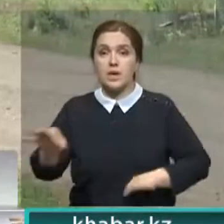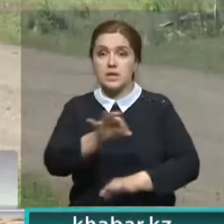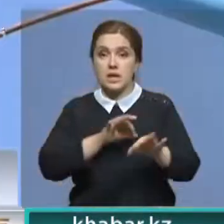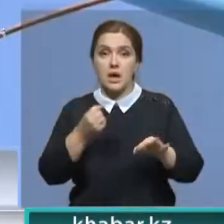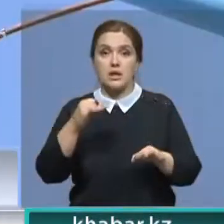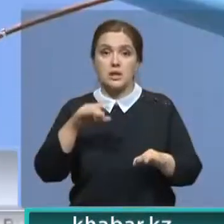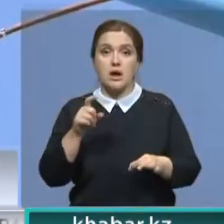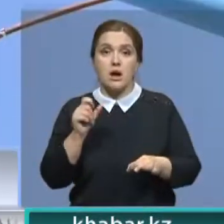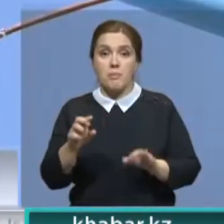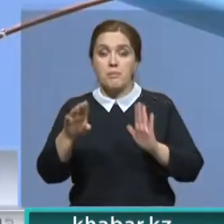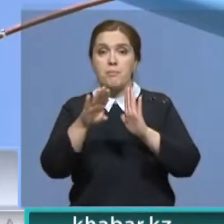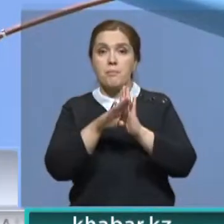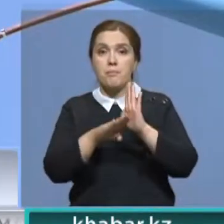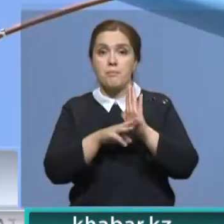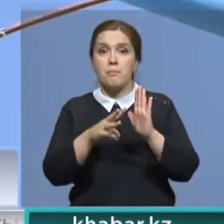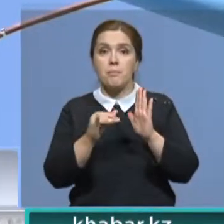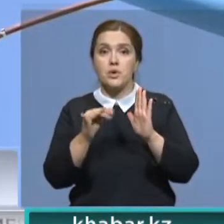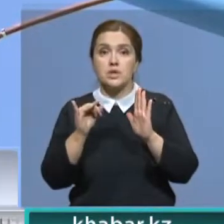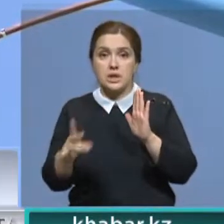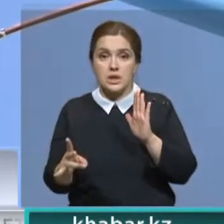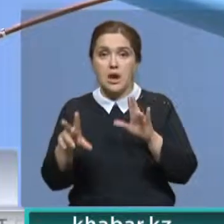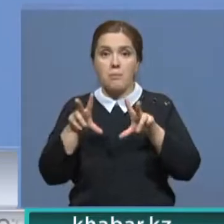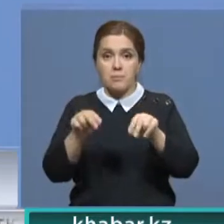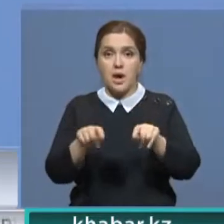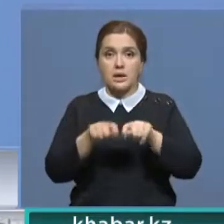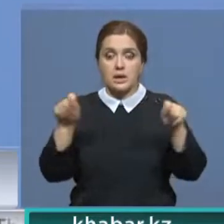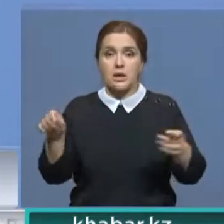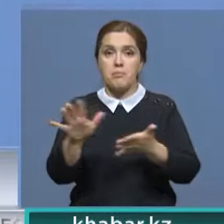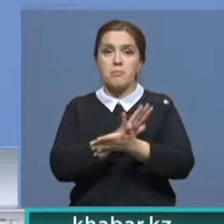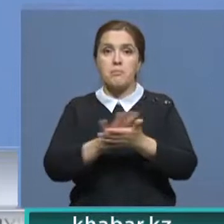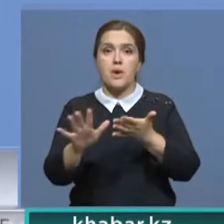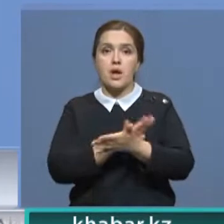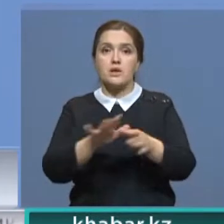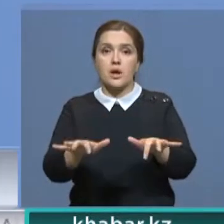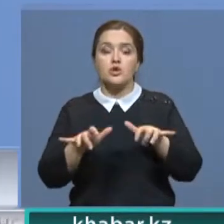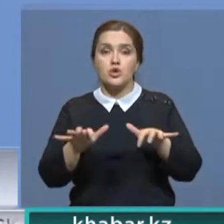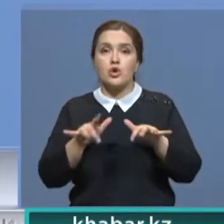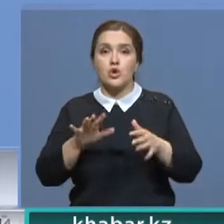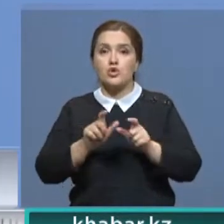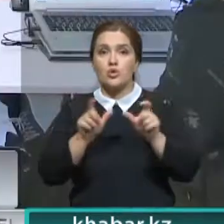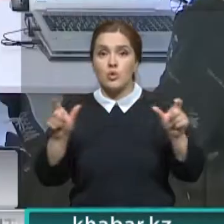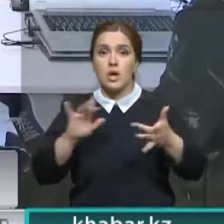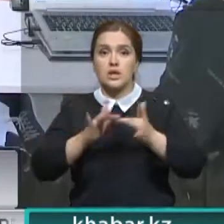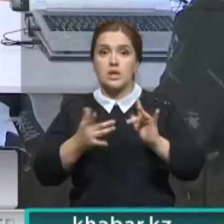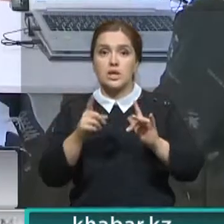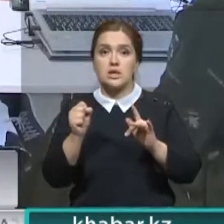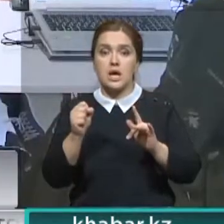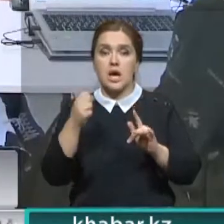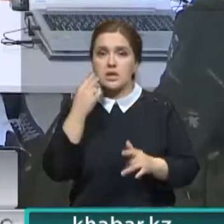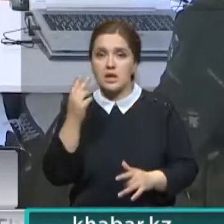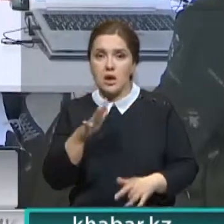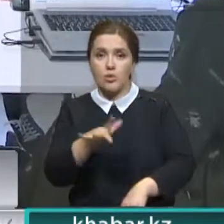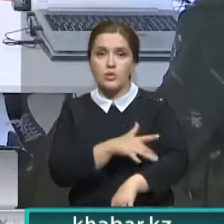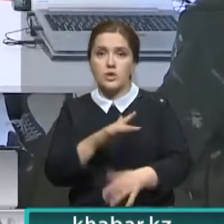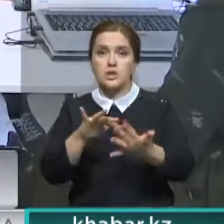новых проектах IT-хаба. Программистам Багдад Мусин пообещал открыть в городе бесплатную айтишколу, а интернет-провайдерам за низкое качество